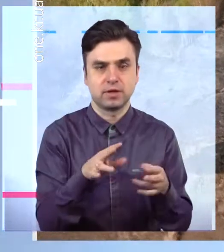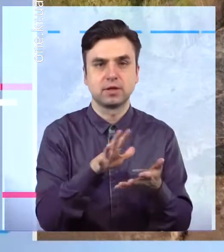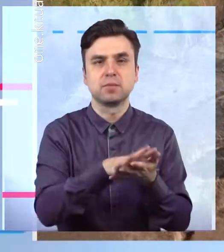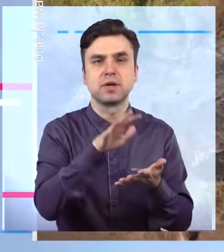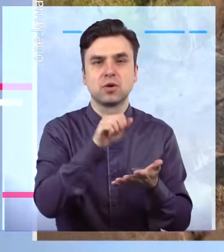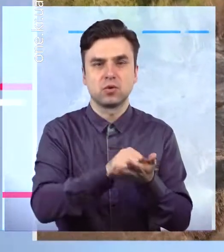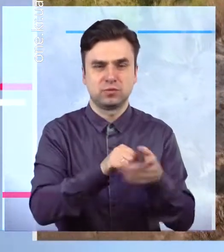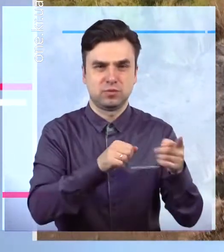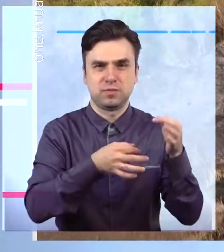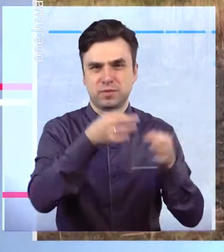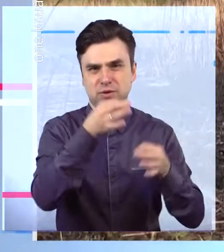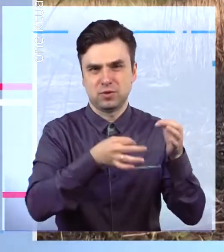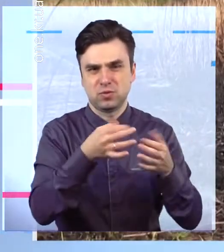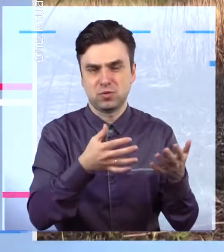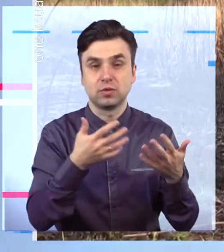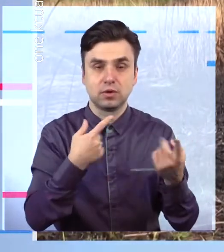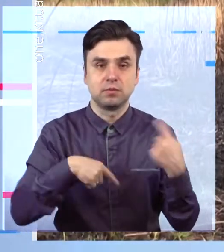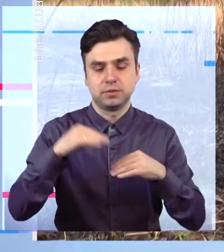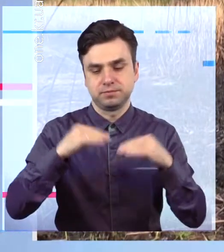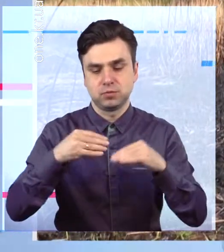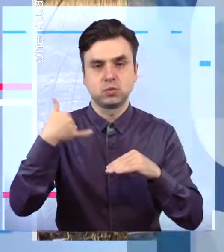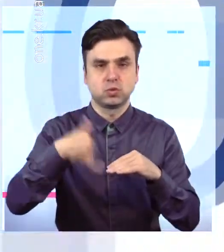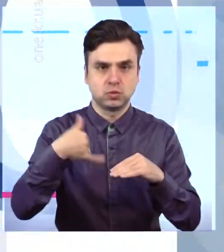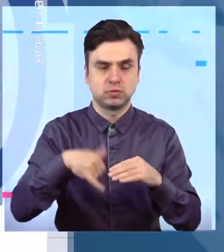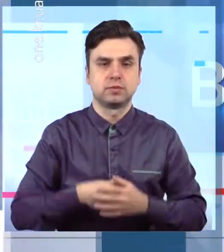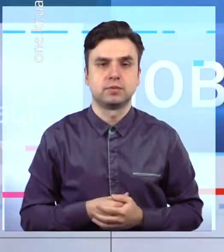Подробиці цих та інших новин сьогодні у випуску.